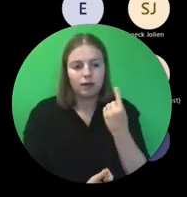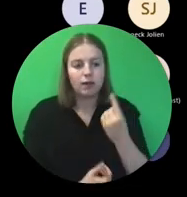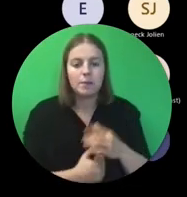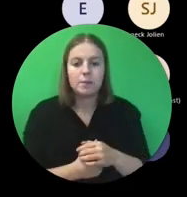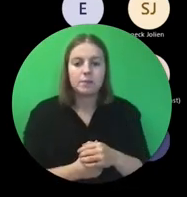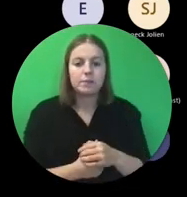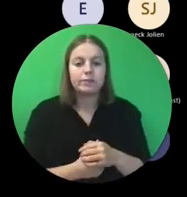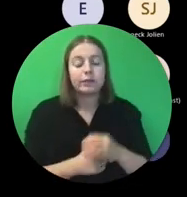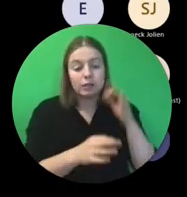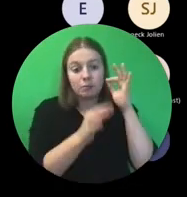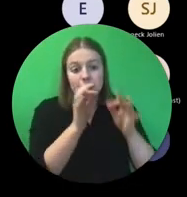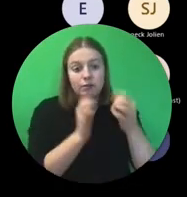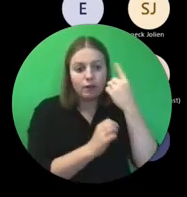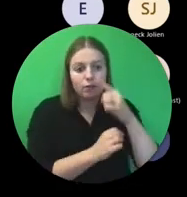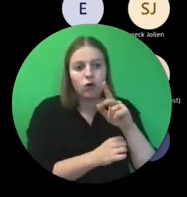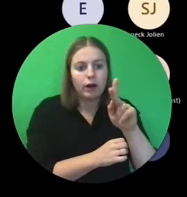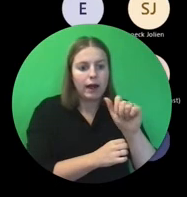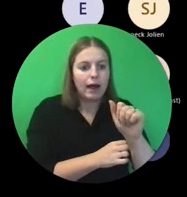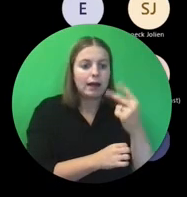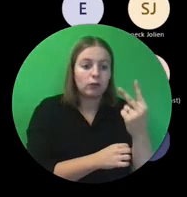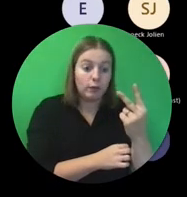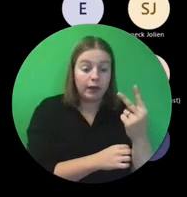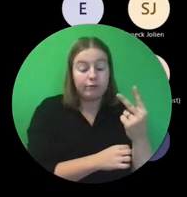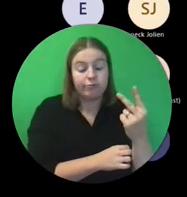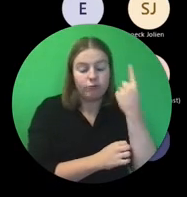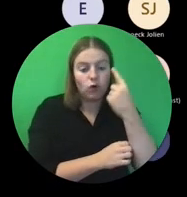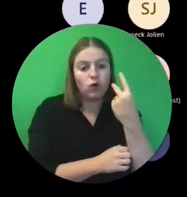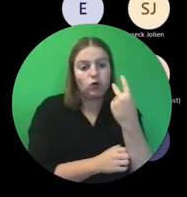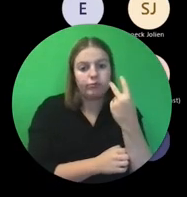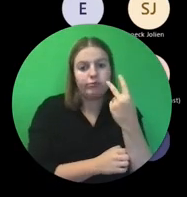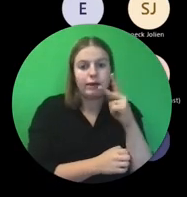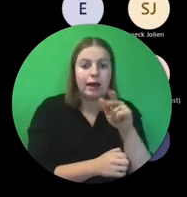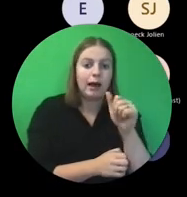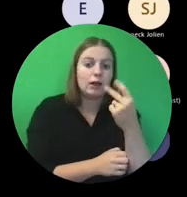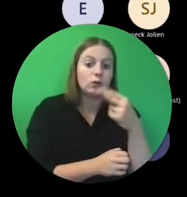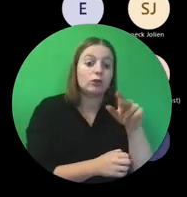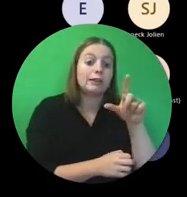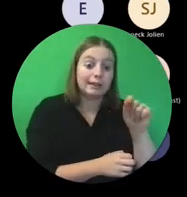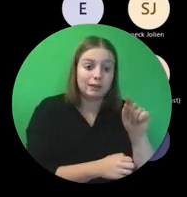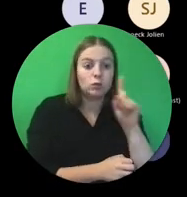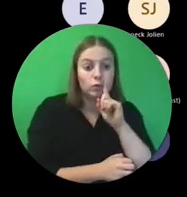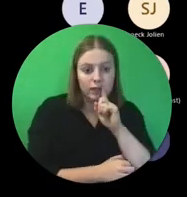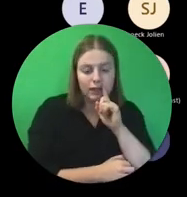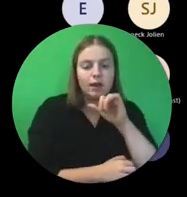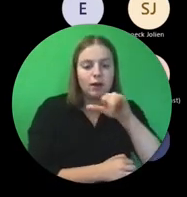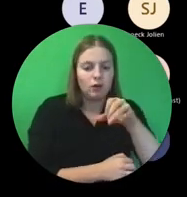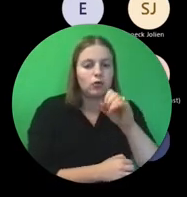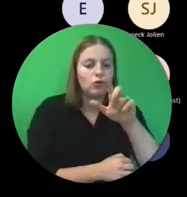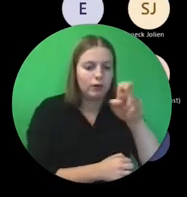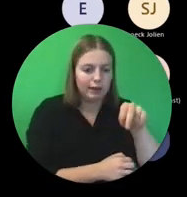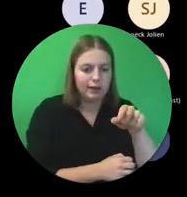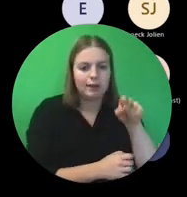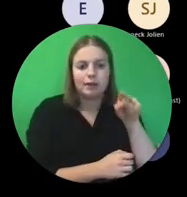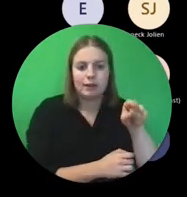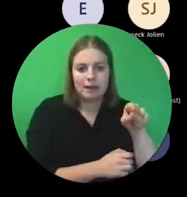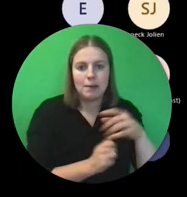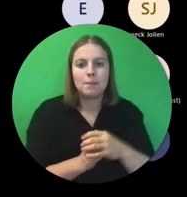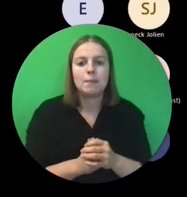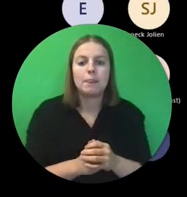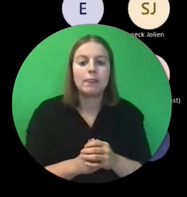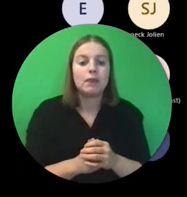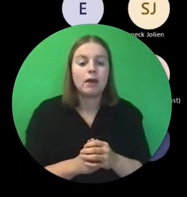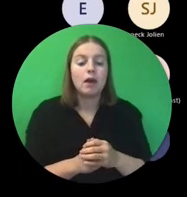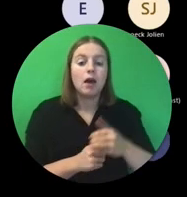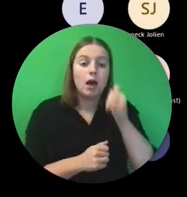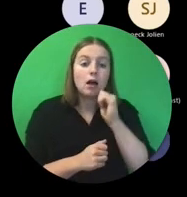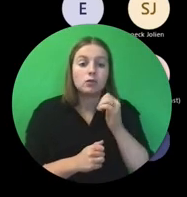Specifiek binnen KA2 en binnen deze actie dan, 210, zal dat Jolien Snoek zijn. En als je dan nog wil